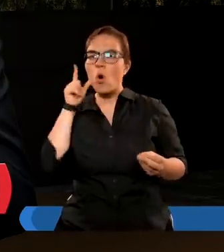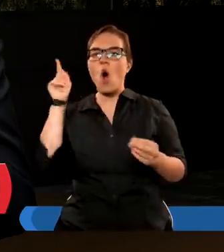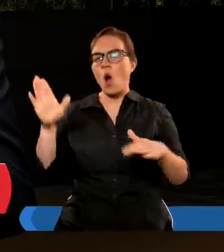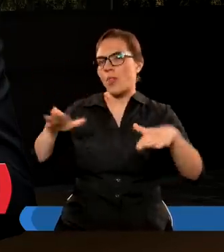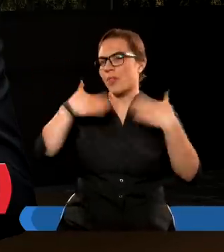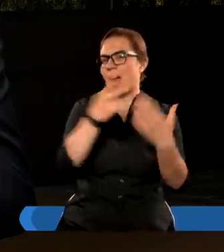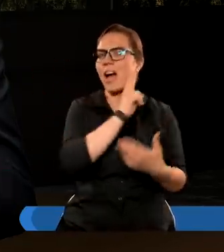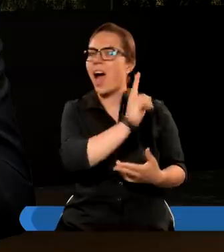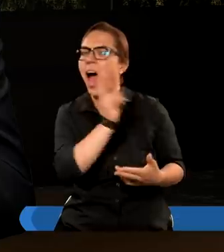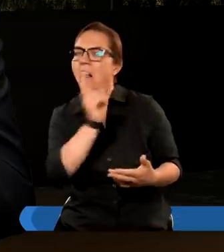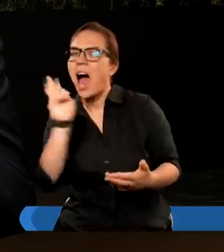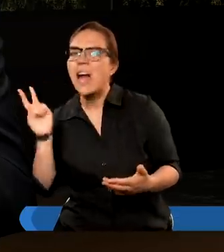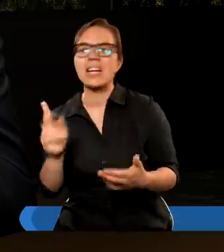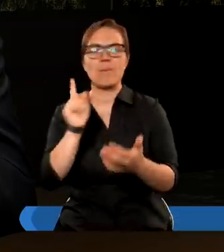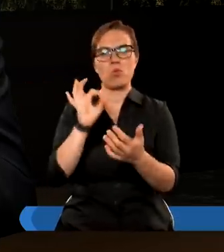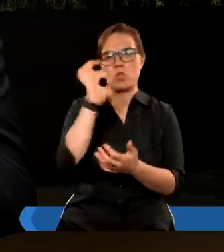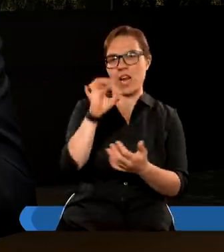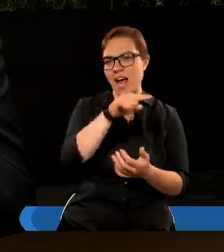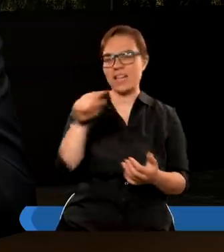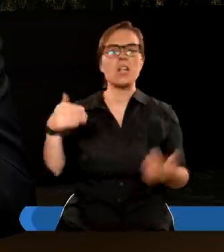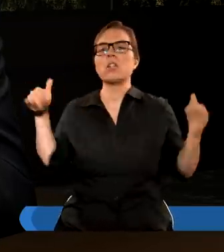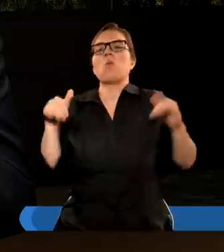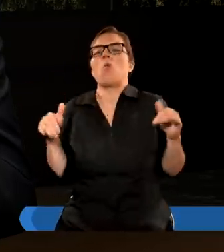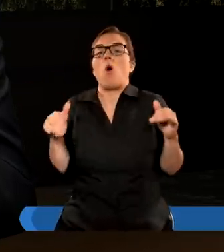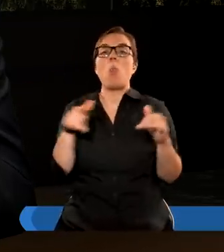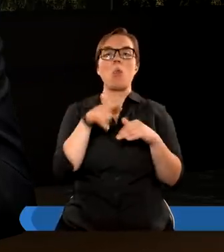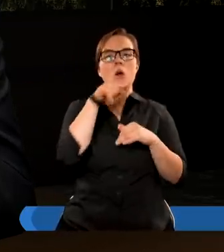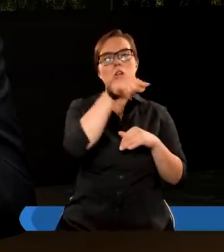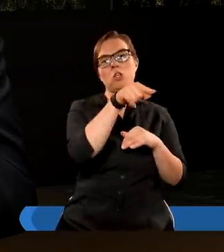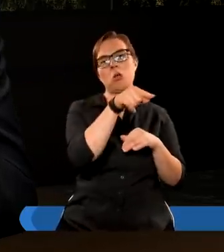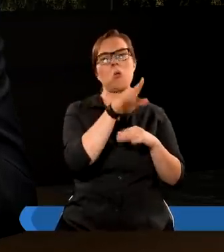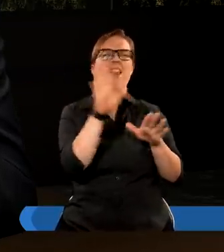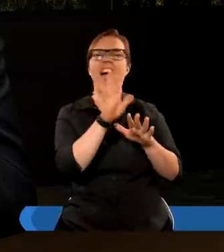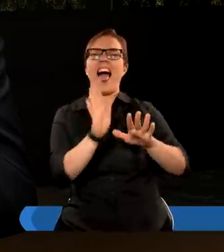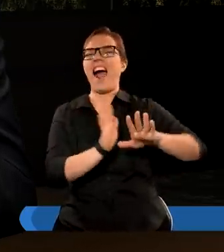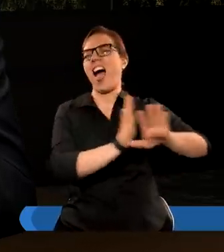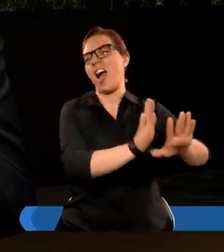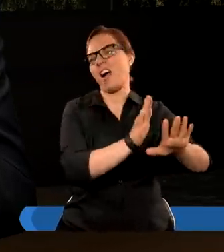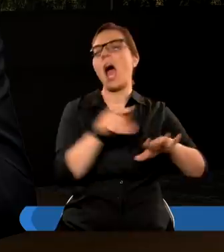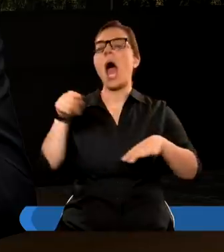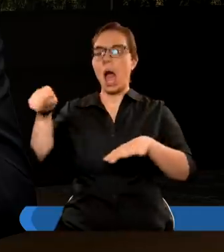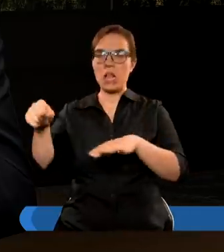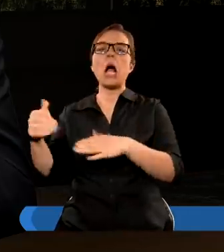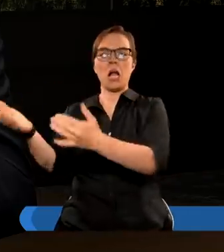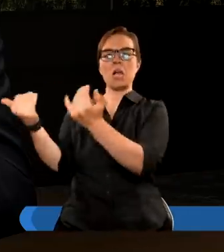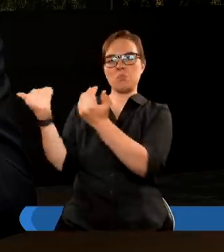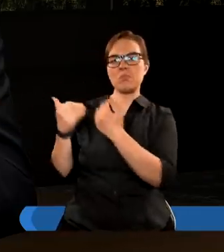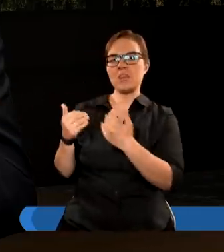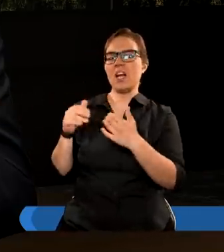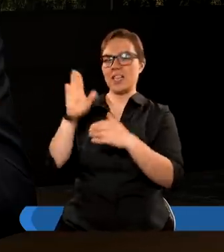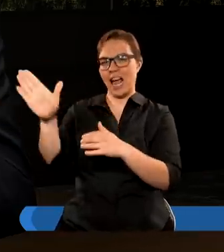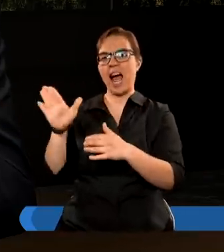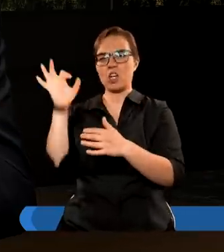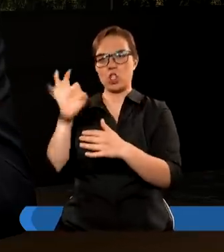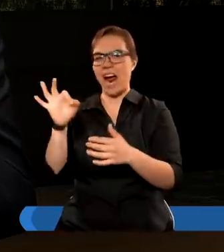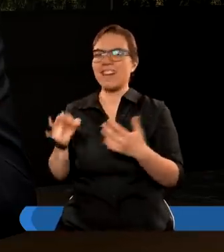On daje szansę każdemu człowiekowi. To nie może być tak, że kogoś pominie. W momencie, kiedy powtórnie przyjdzie na tę ziemię i